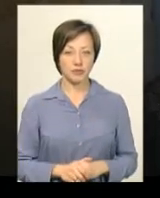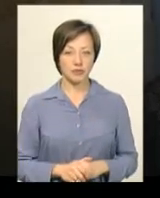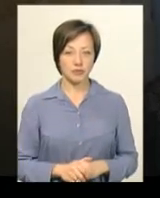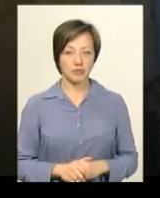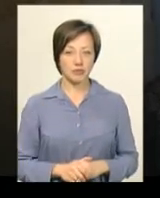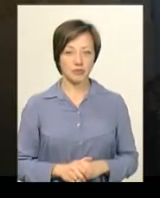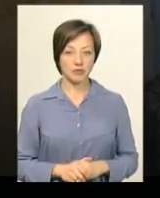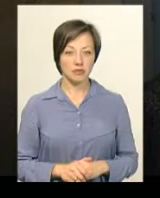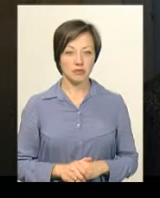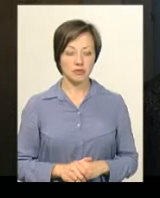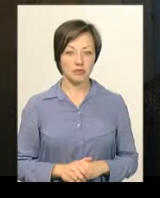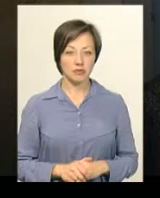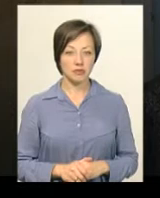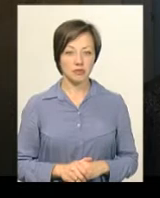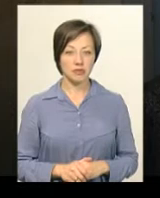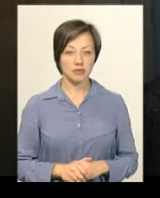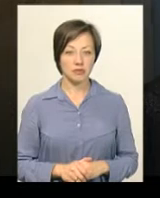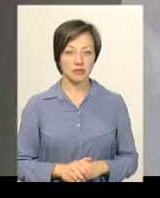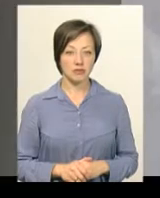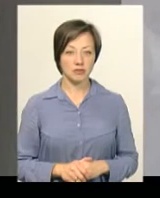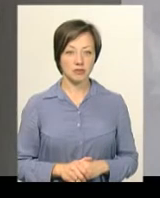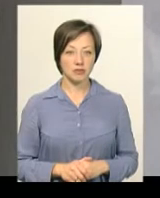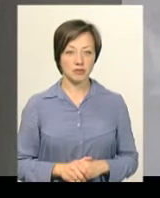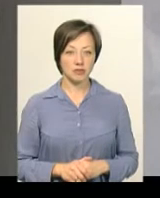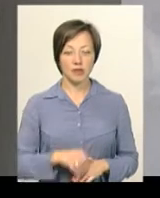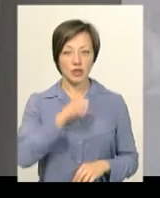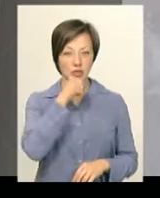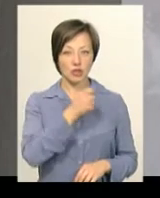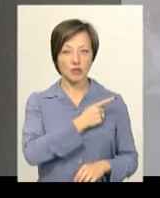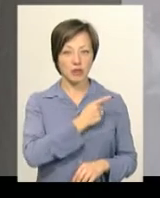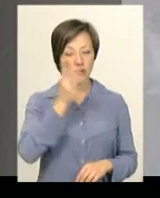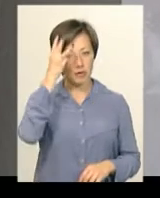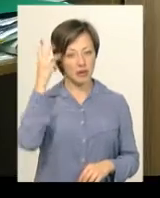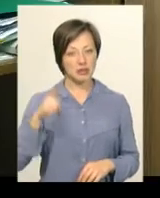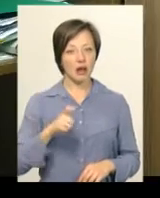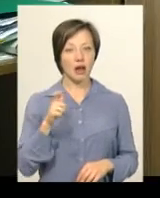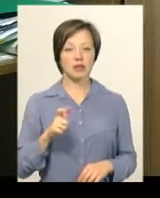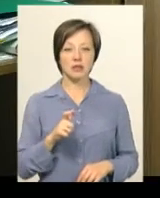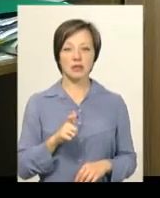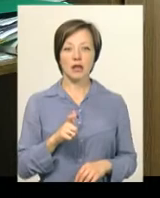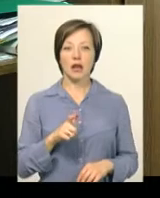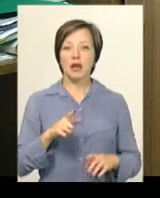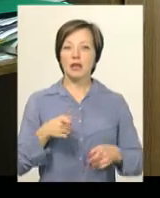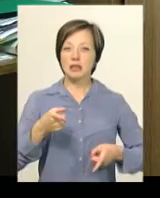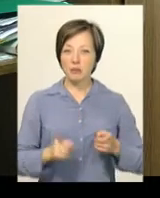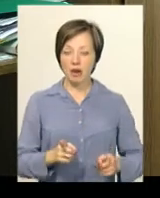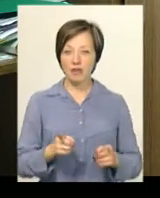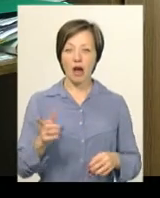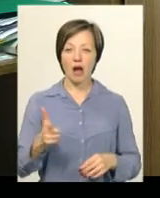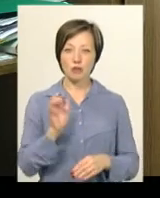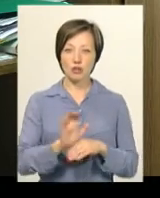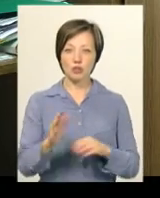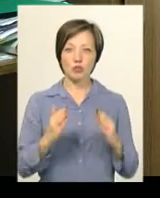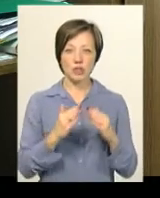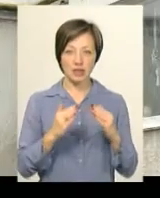квитанцію, я одразу заплачу. Старший майстер ПАД «Хмельницьгаз» Сергій Гула каже, насправді газопостачання в